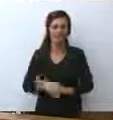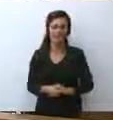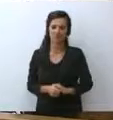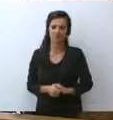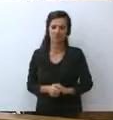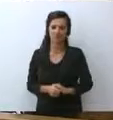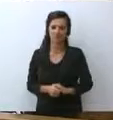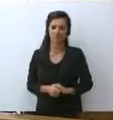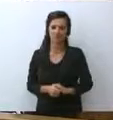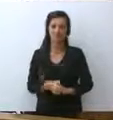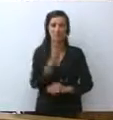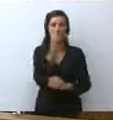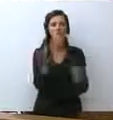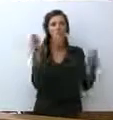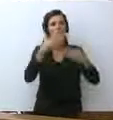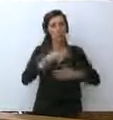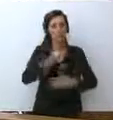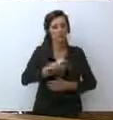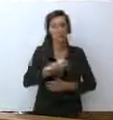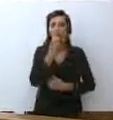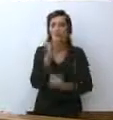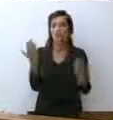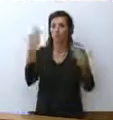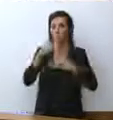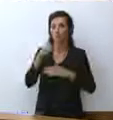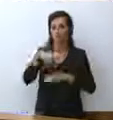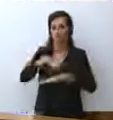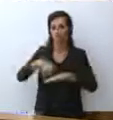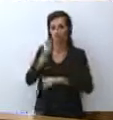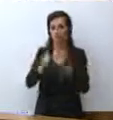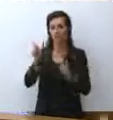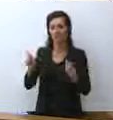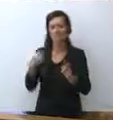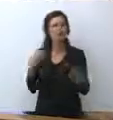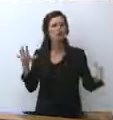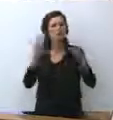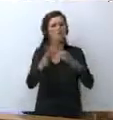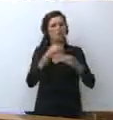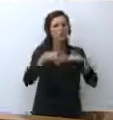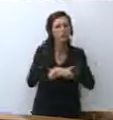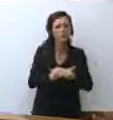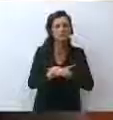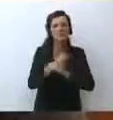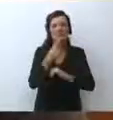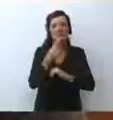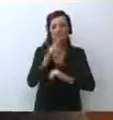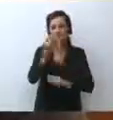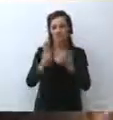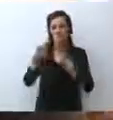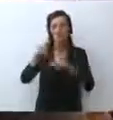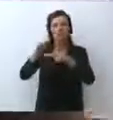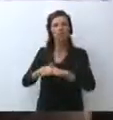Buonasera Presidente, buonasera Ministri. Torno un attimo sulla questione dell'immigrazione dei rifugiati afghani.